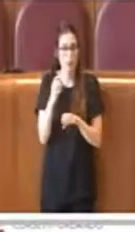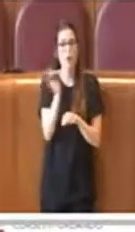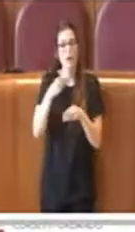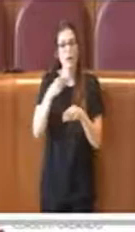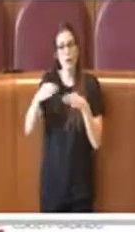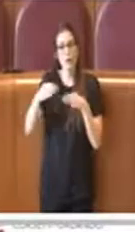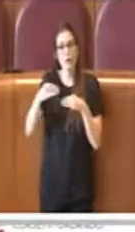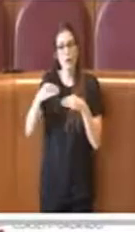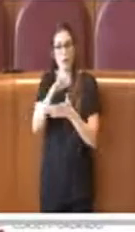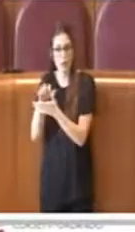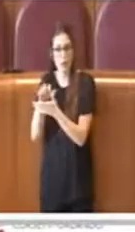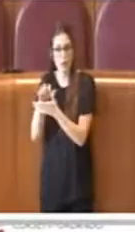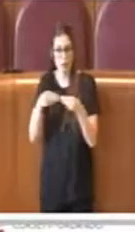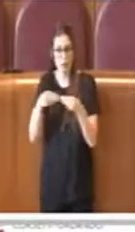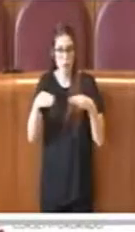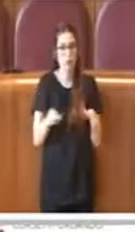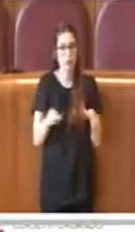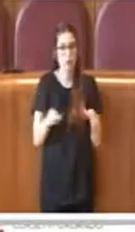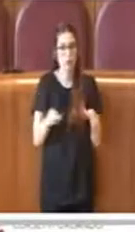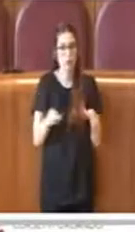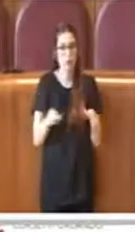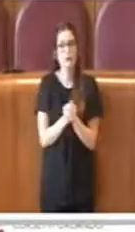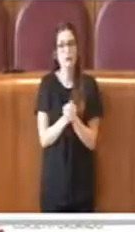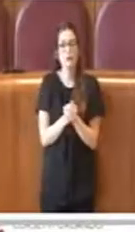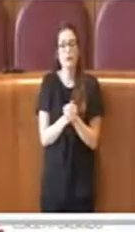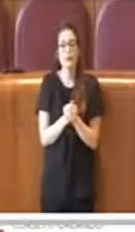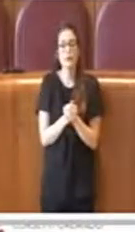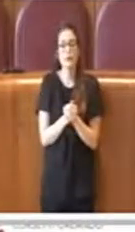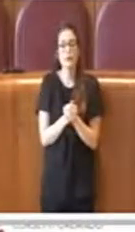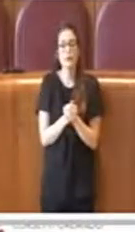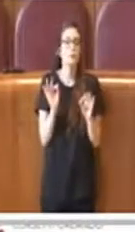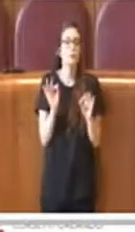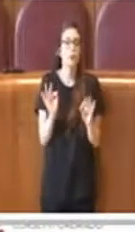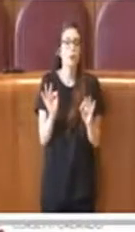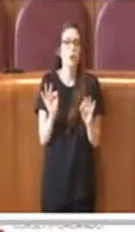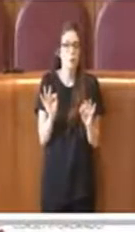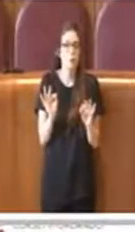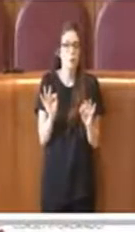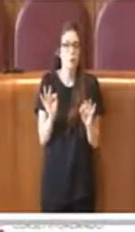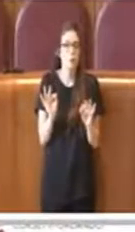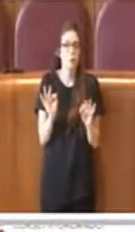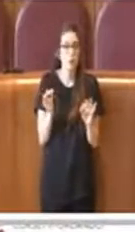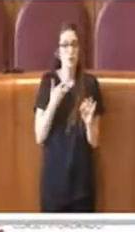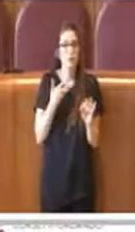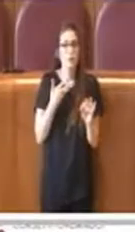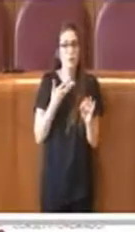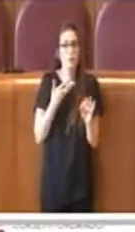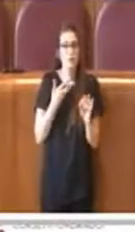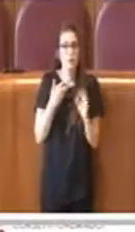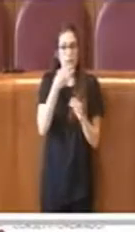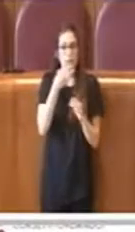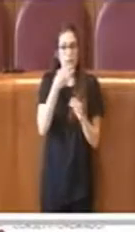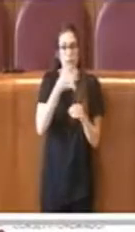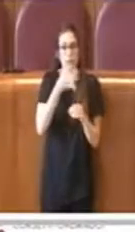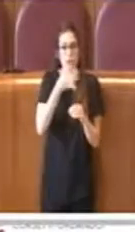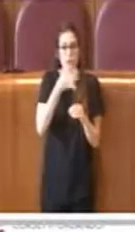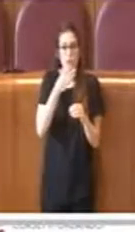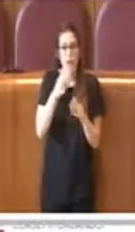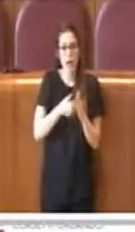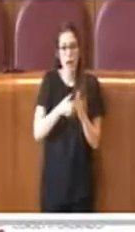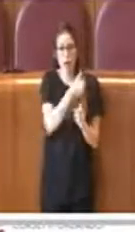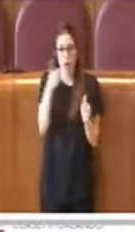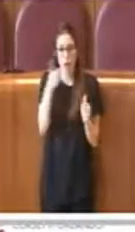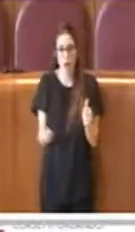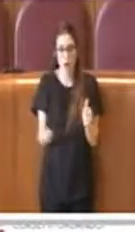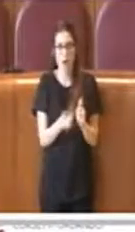relazioni, quindi come dicevo prima c'è questa relazione annuale che viene redatta dalla consulta e che